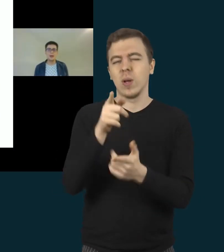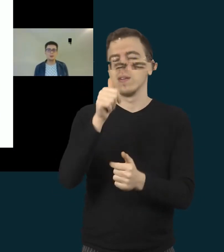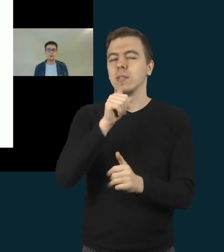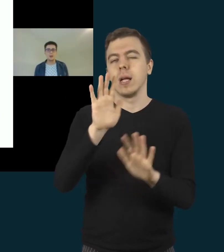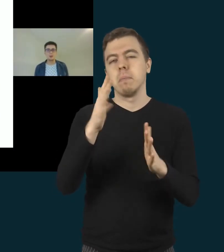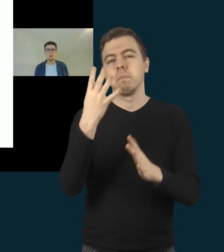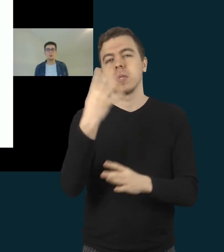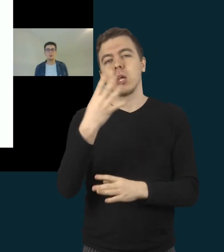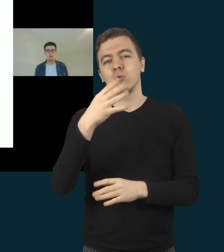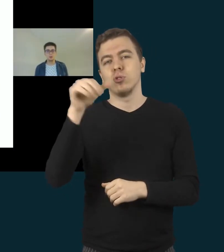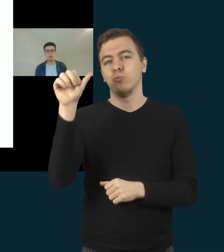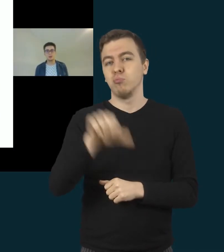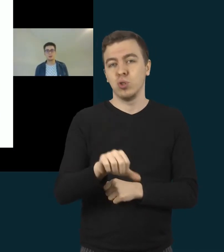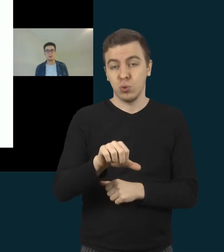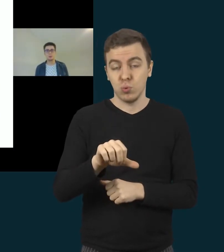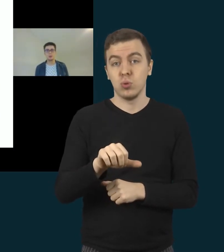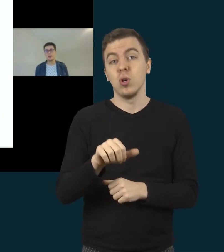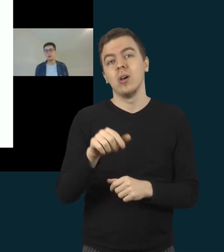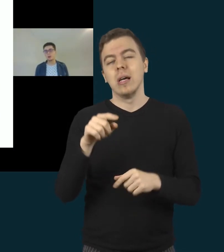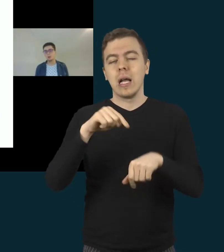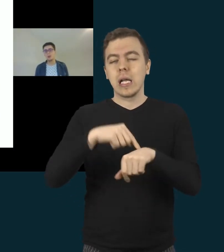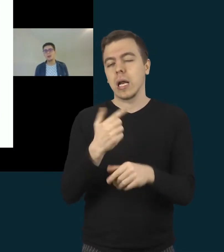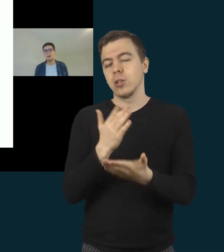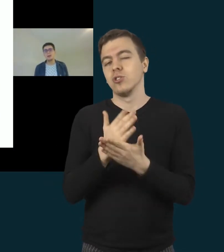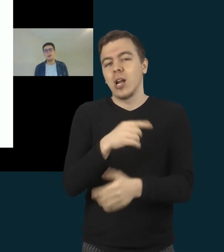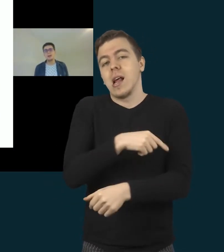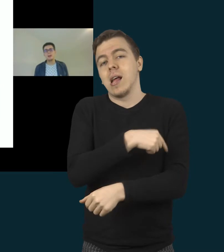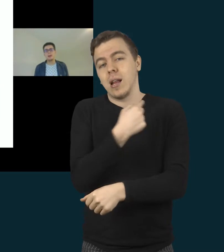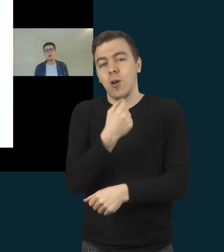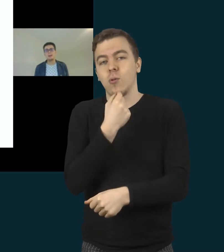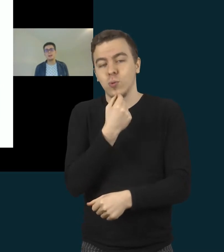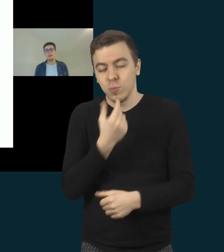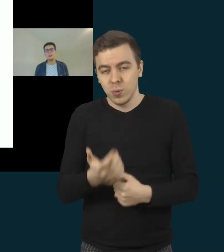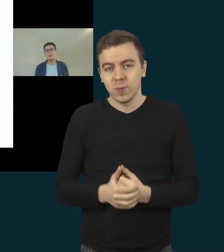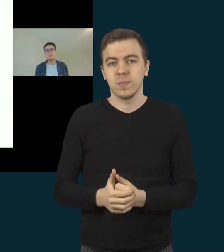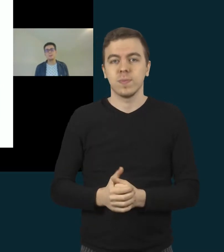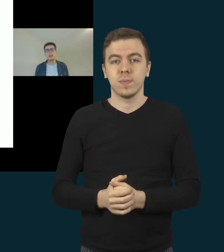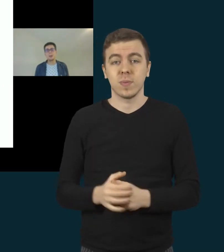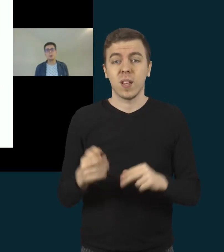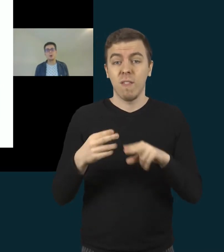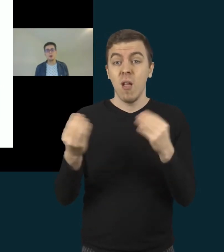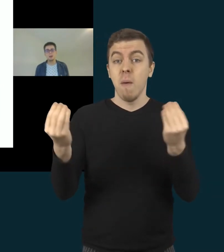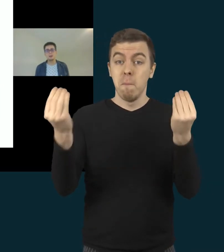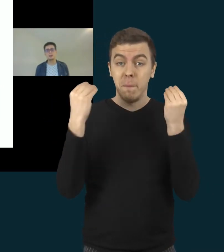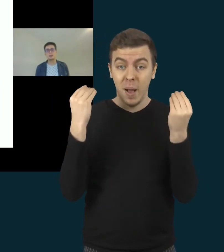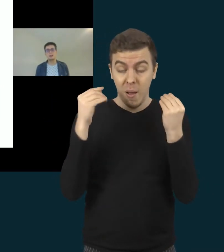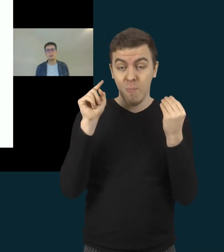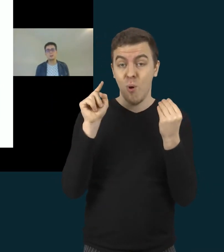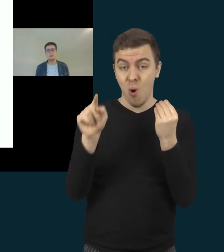40 minučių, kartais truputį ilgiau. Ir ta pamoka